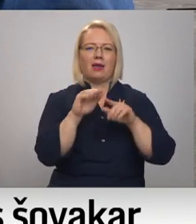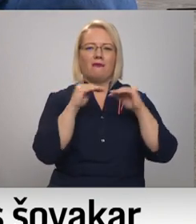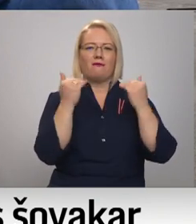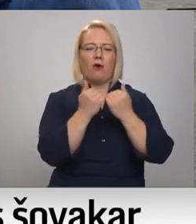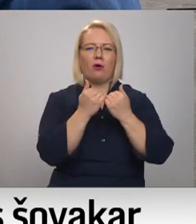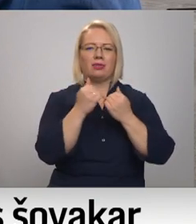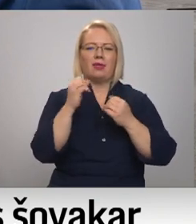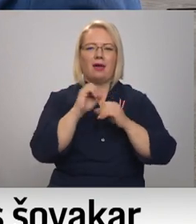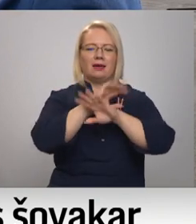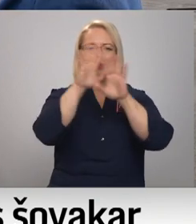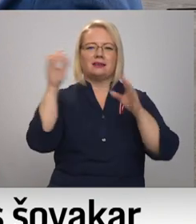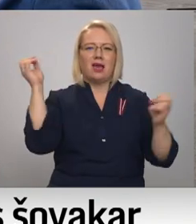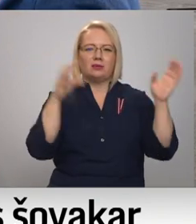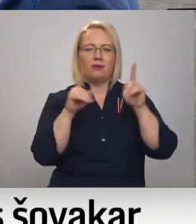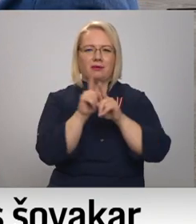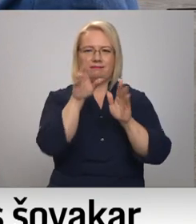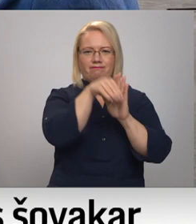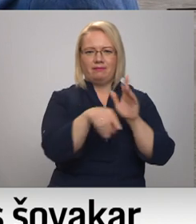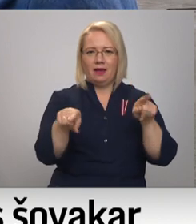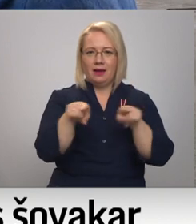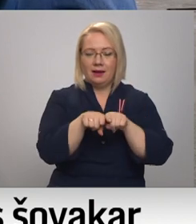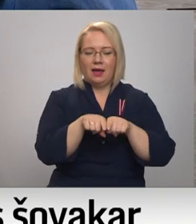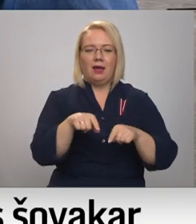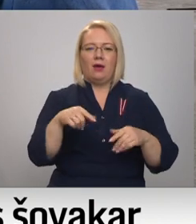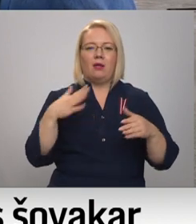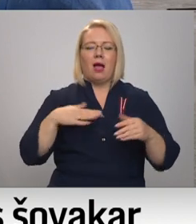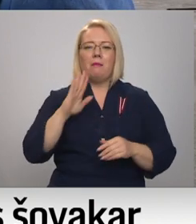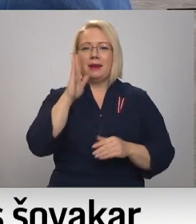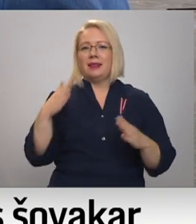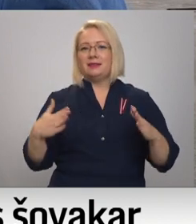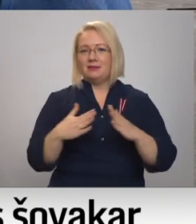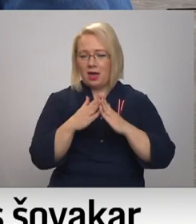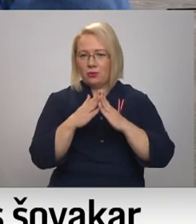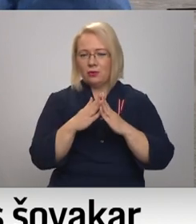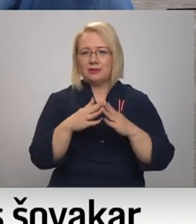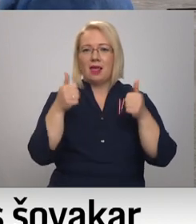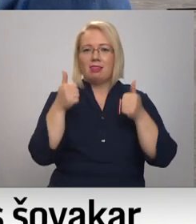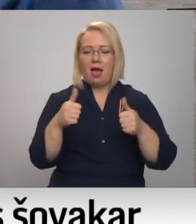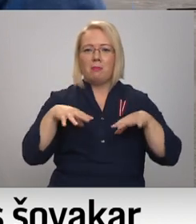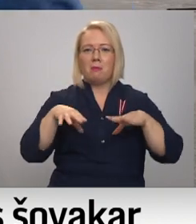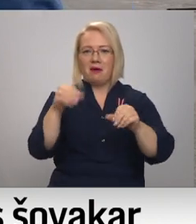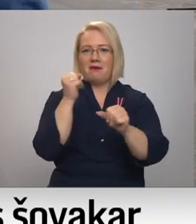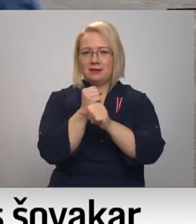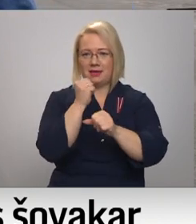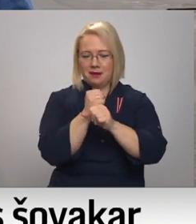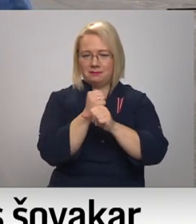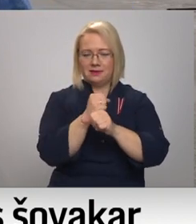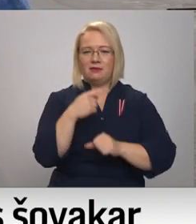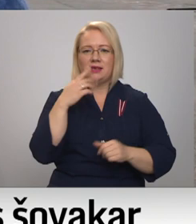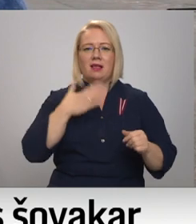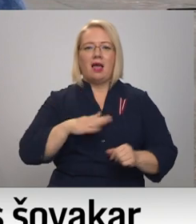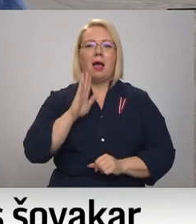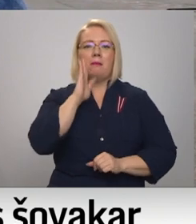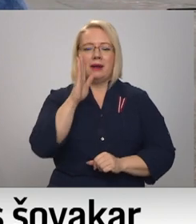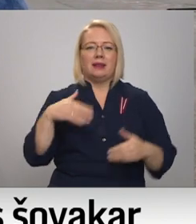valstsvētkos, un pirmais jau laikam jāsaka, labi padarīts darbs! Jā, labrīt, sveidzienu